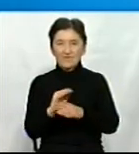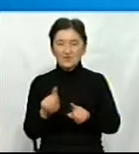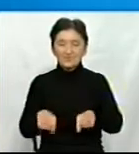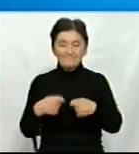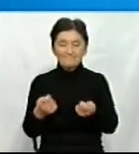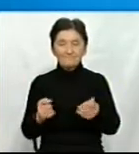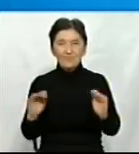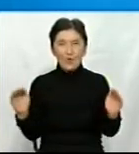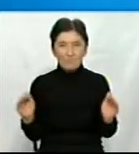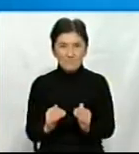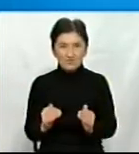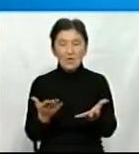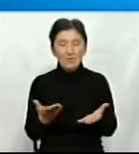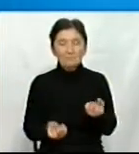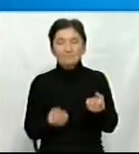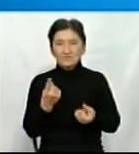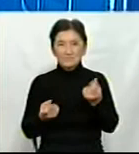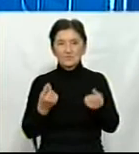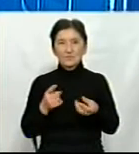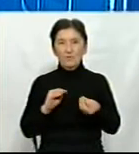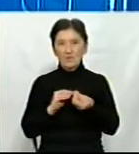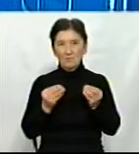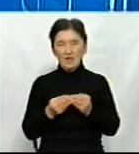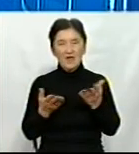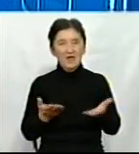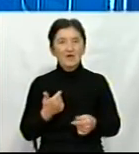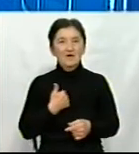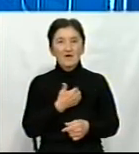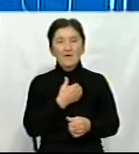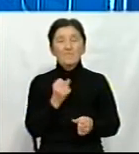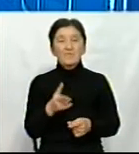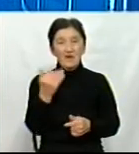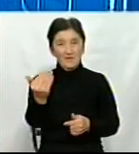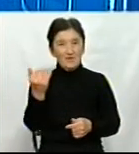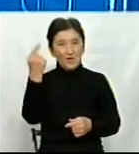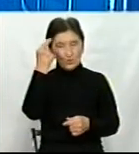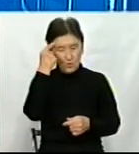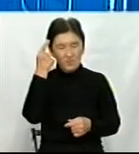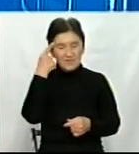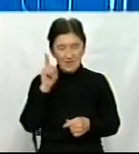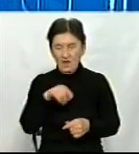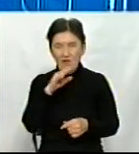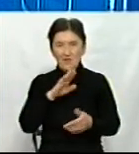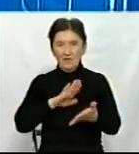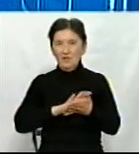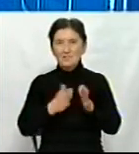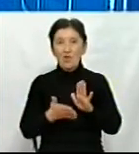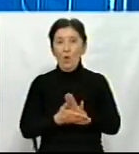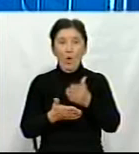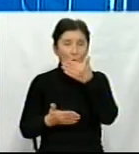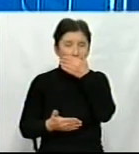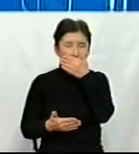виникли певні проблеми. Я хочу просто уточнити, як ви думаєте, знаючи ситуацію в області, як